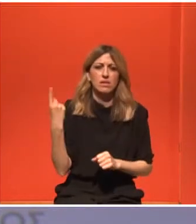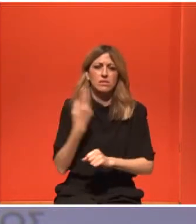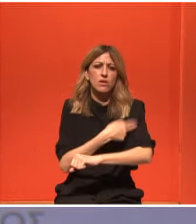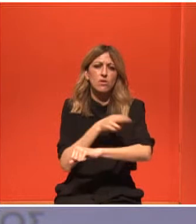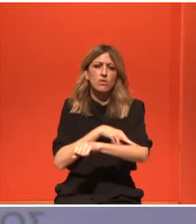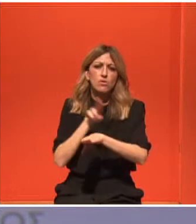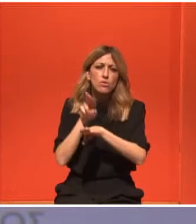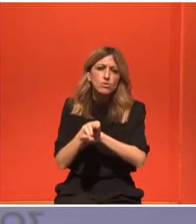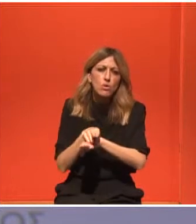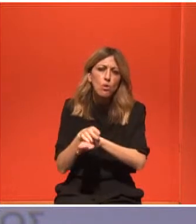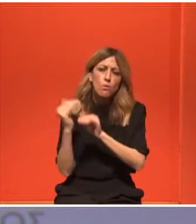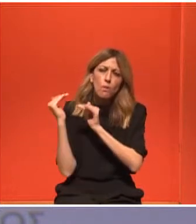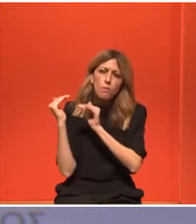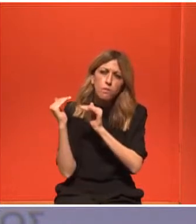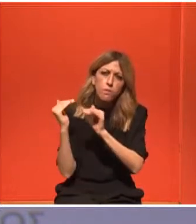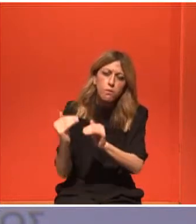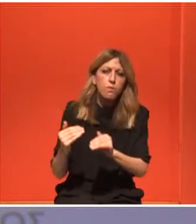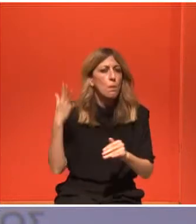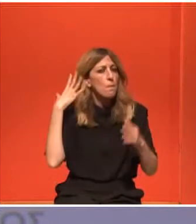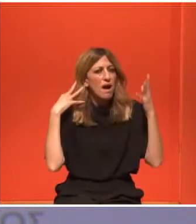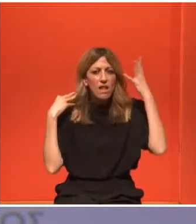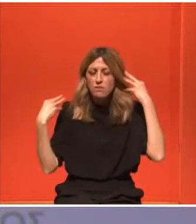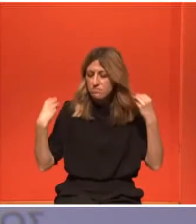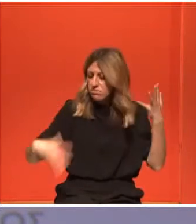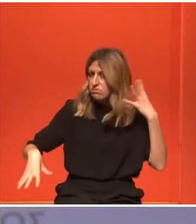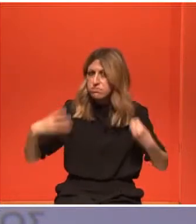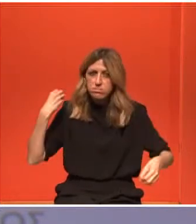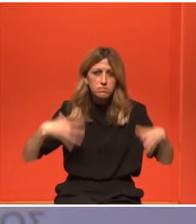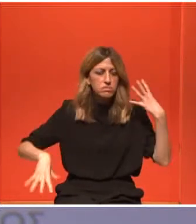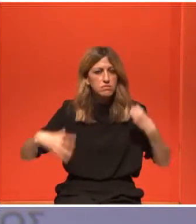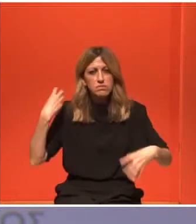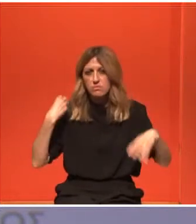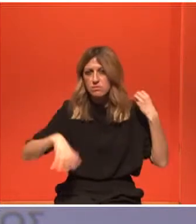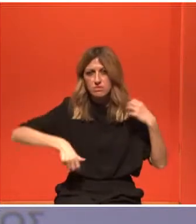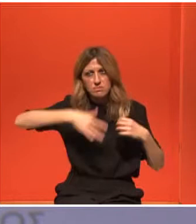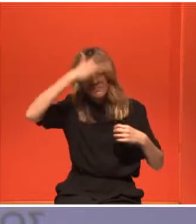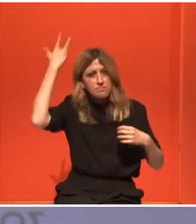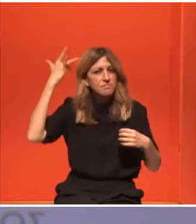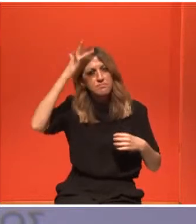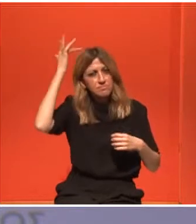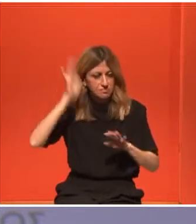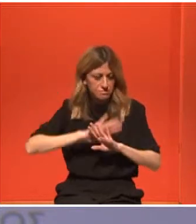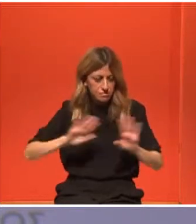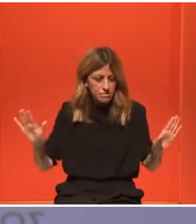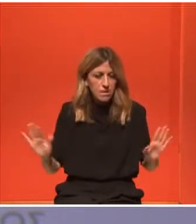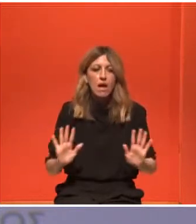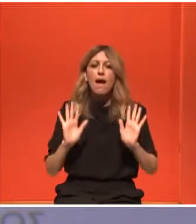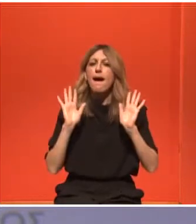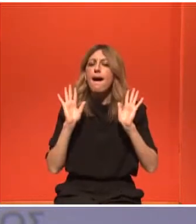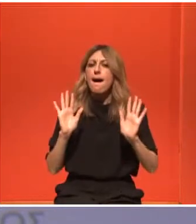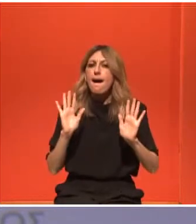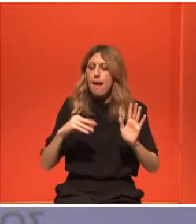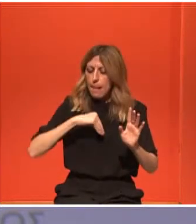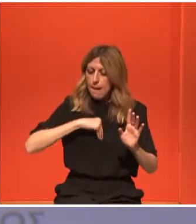έπεσαν τα μαλλιά, όλα αυτά. Λοιπόν, ωστόσο υπήρχε κάτι που μου έδινε δύναμη και